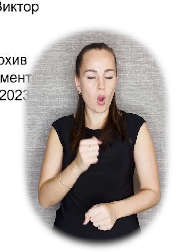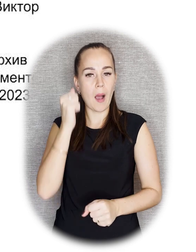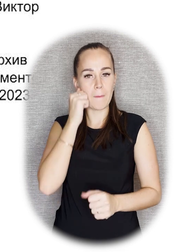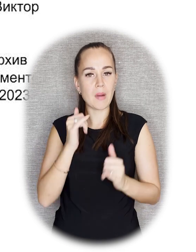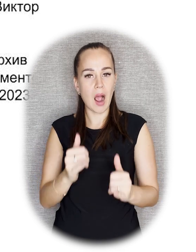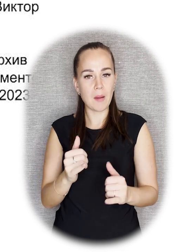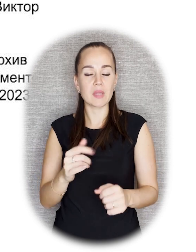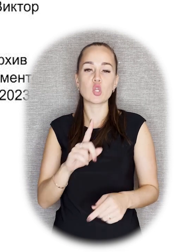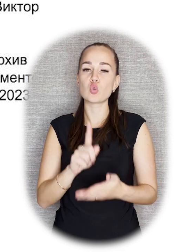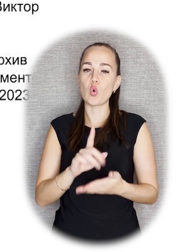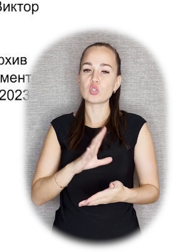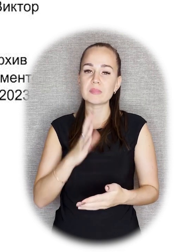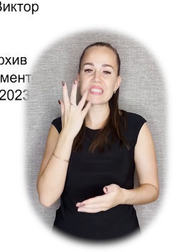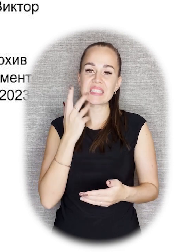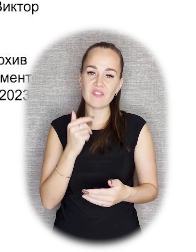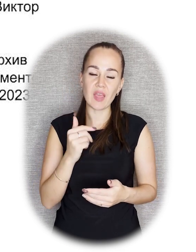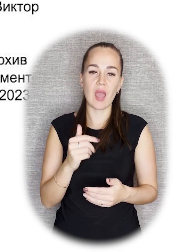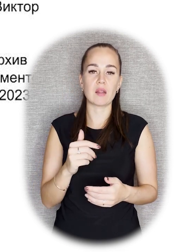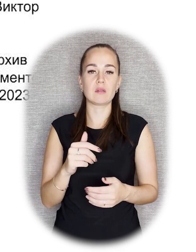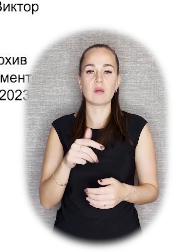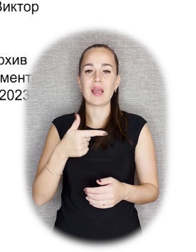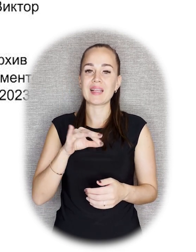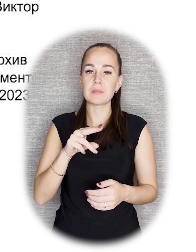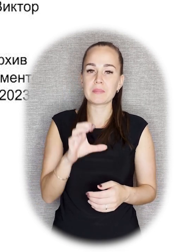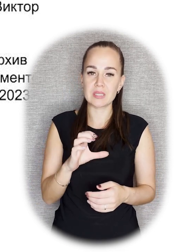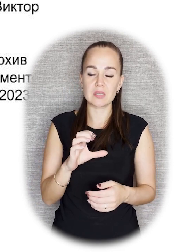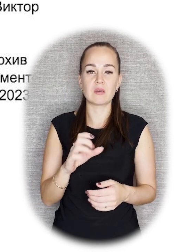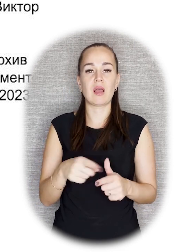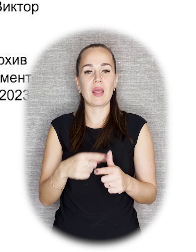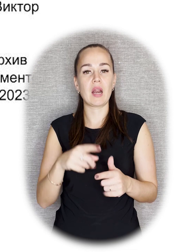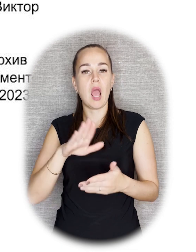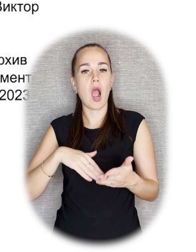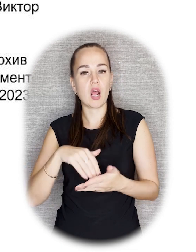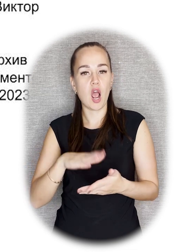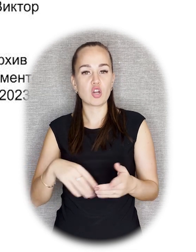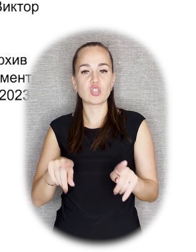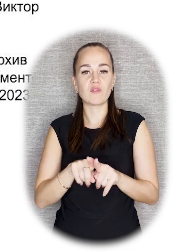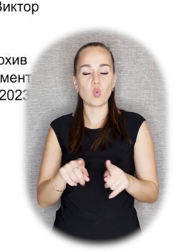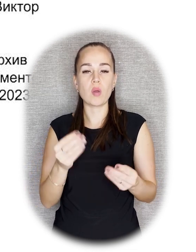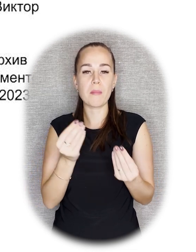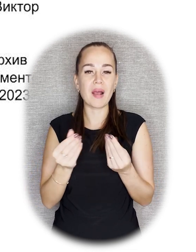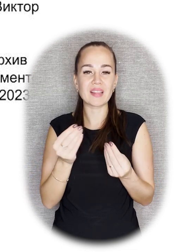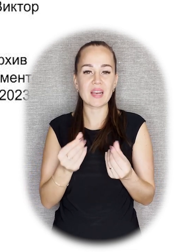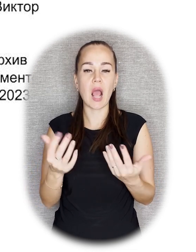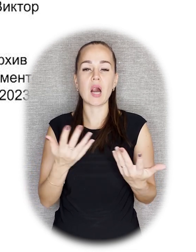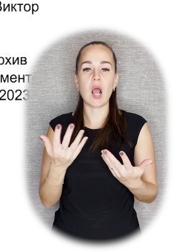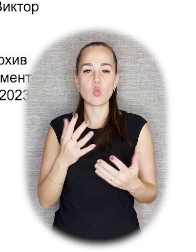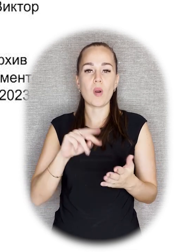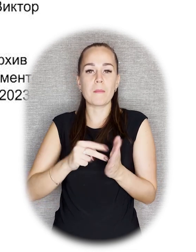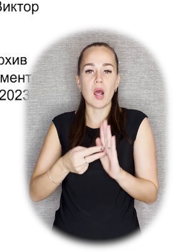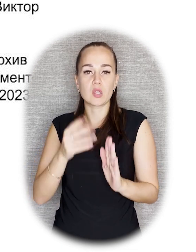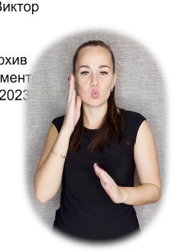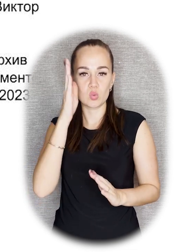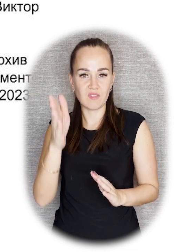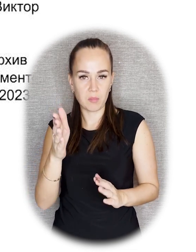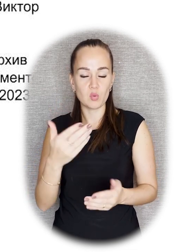цвета нетонированного гипса, либо окрашен в тот материал, который планируется в дальнейшем. То есть если